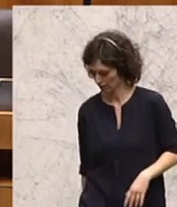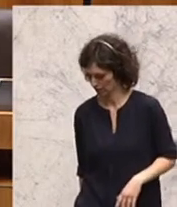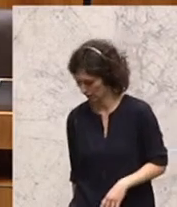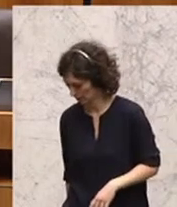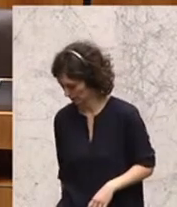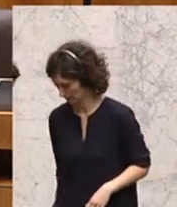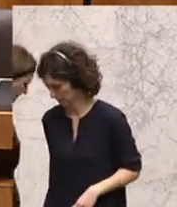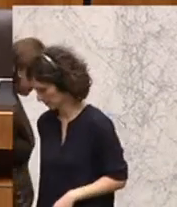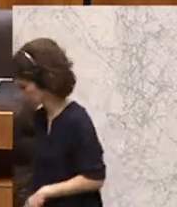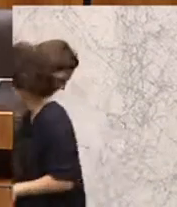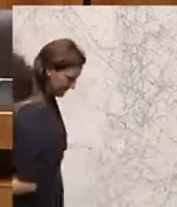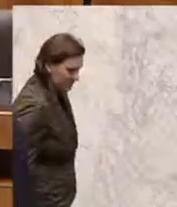Argumentiert Jesse Lindl von der FPÖ.